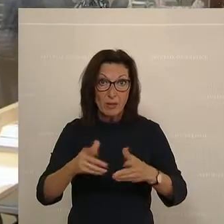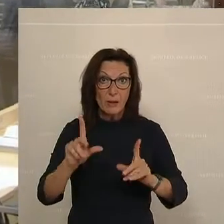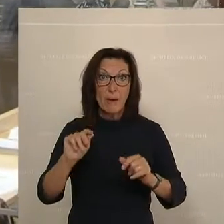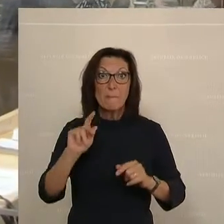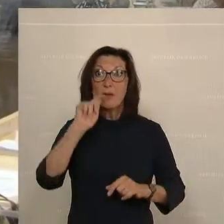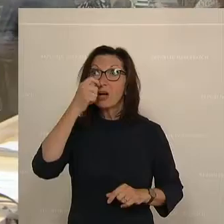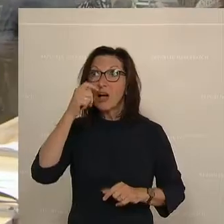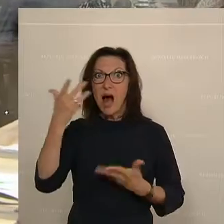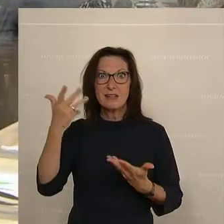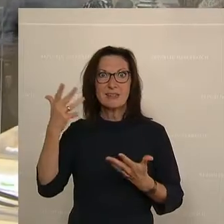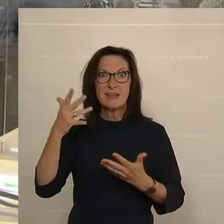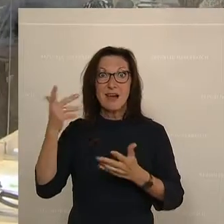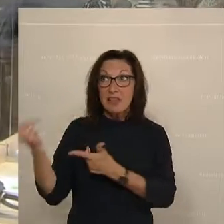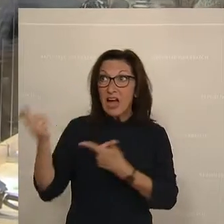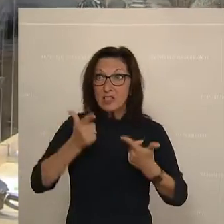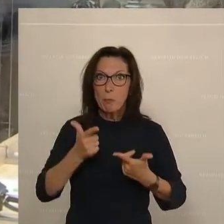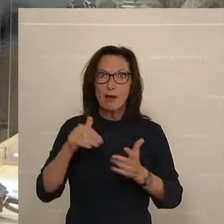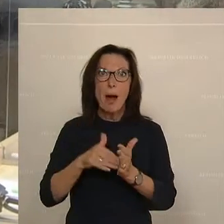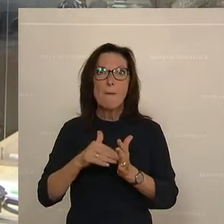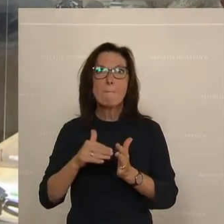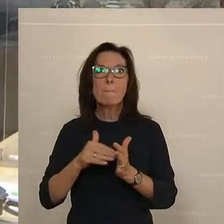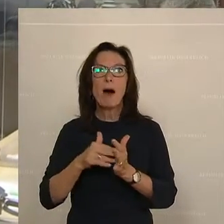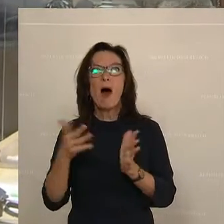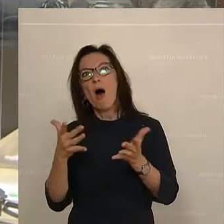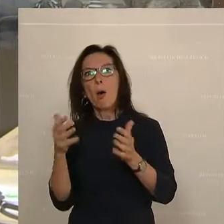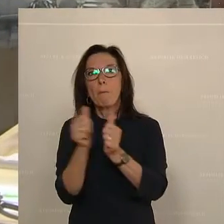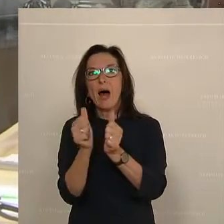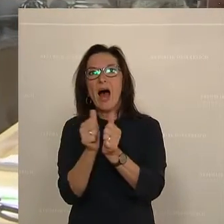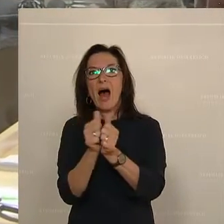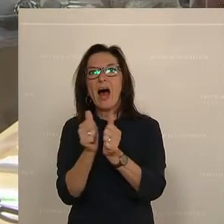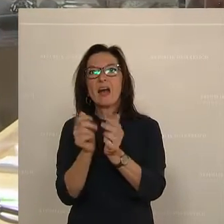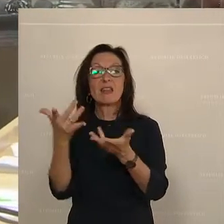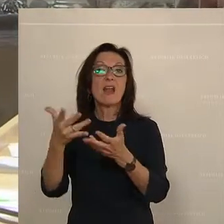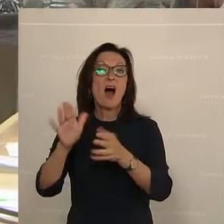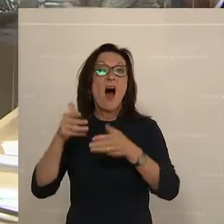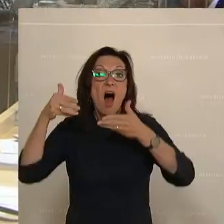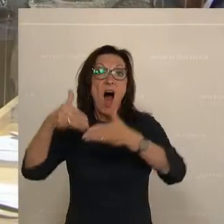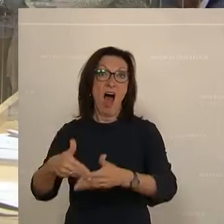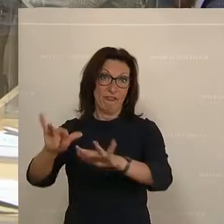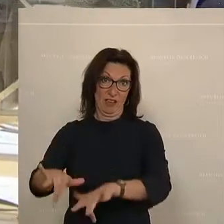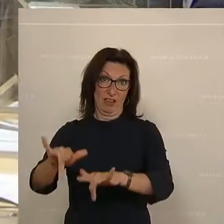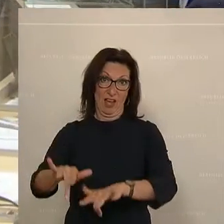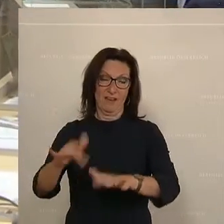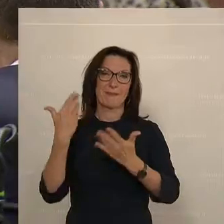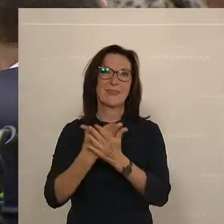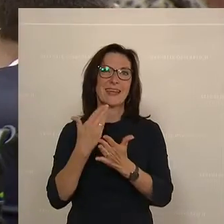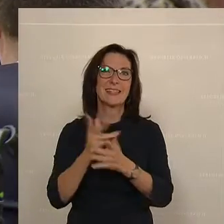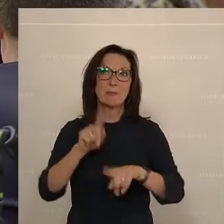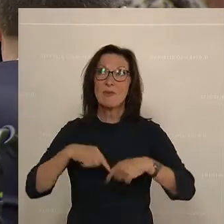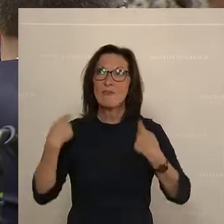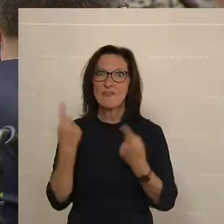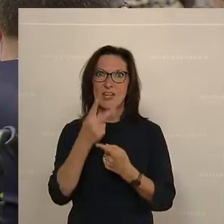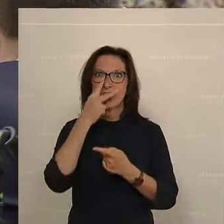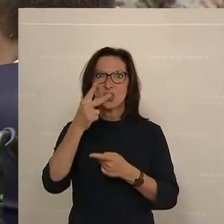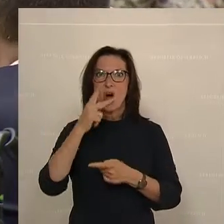den Häfen zu uns. Und deswegen beteiligen wir uns im größtmöglichen Ausmaß, im größtmöglichen Ausmaß am gemeinsamen